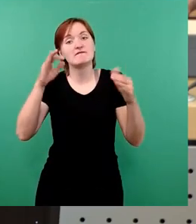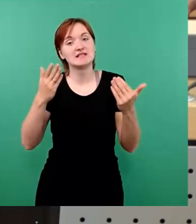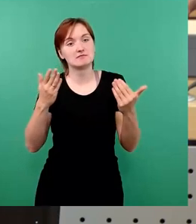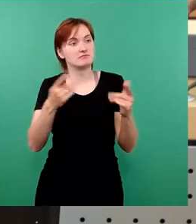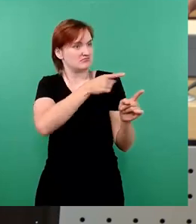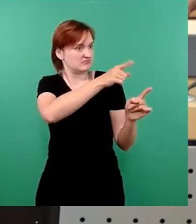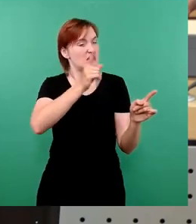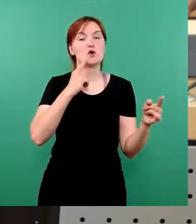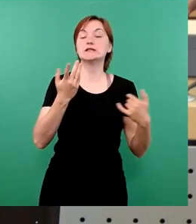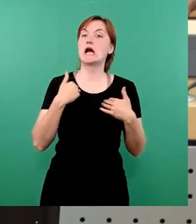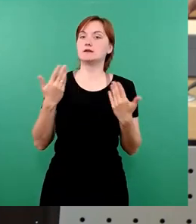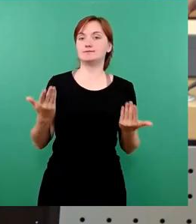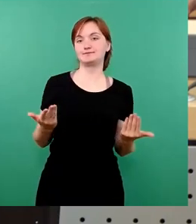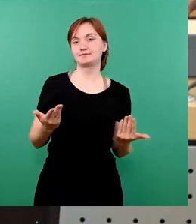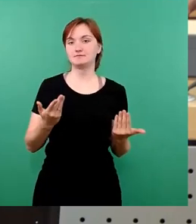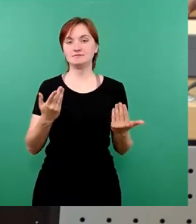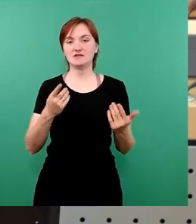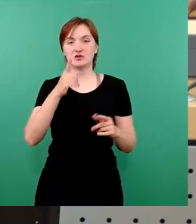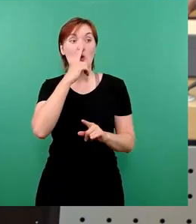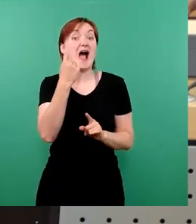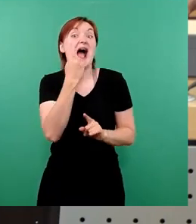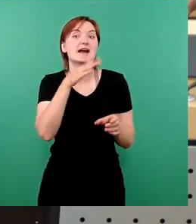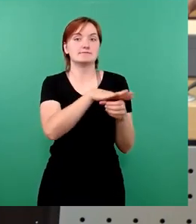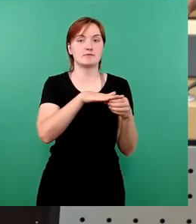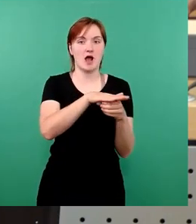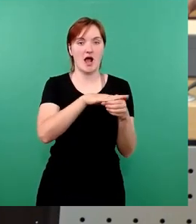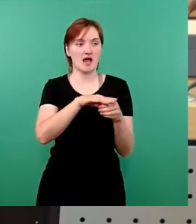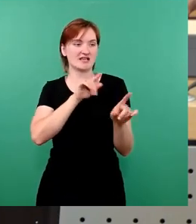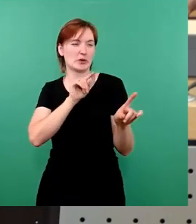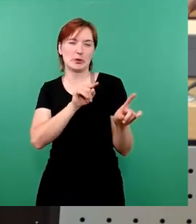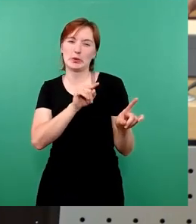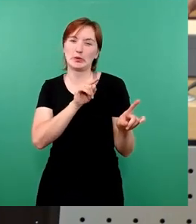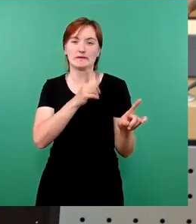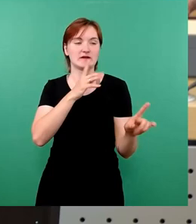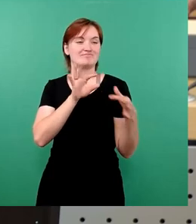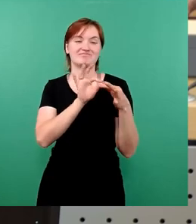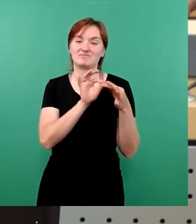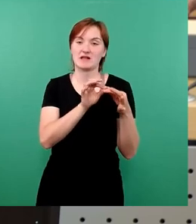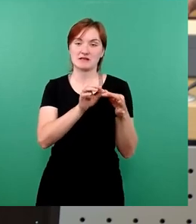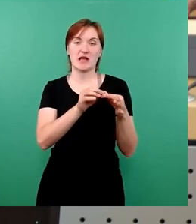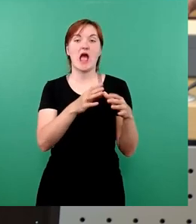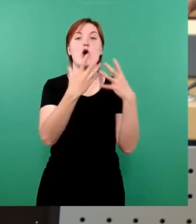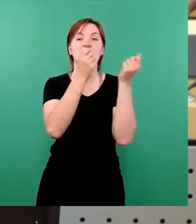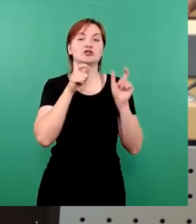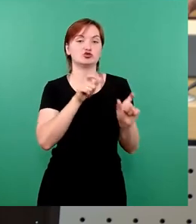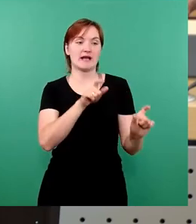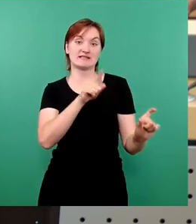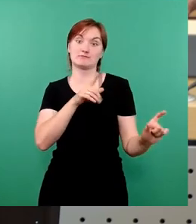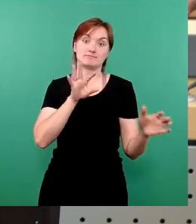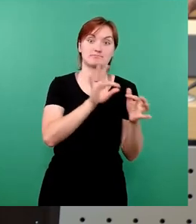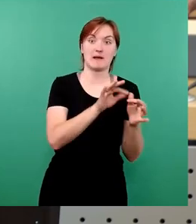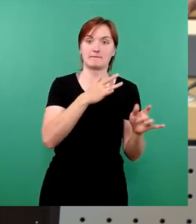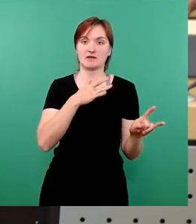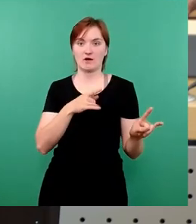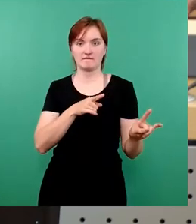getan wird, als sei das der einzige Bereich, der sozusagen richtig arg von der Haushaltssparre betroffen wurde. Also hier wurde ja gesagt, die